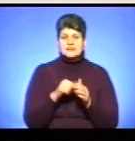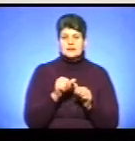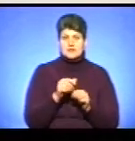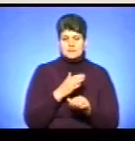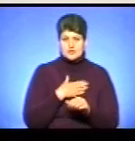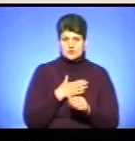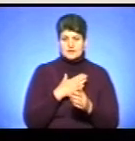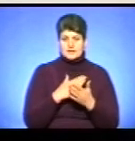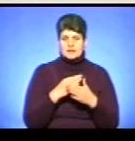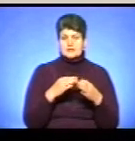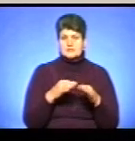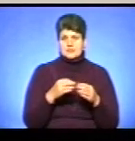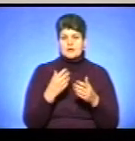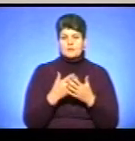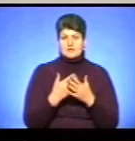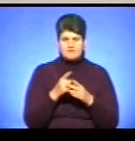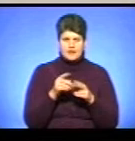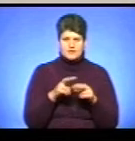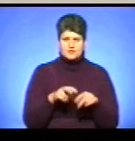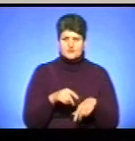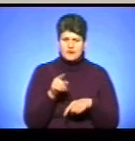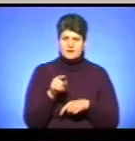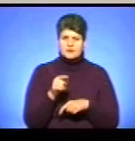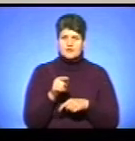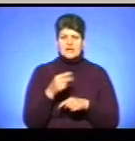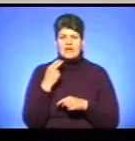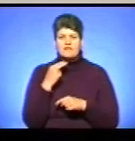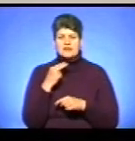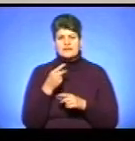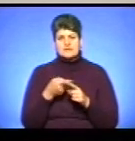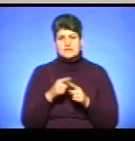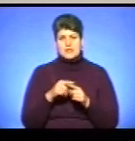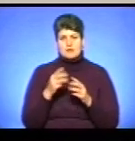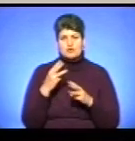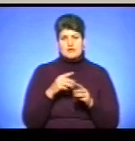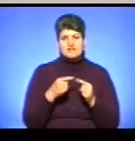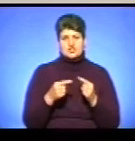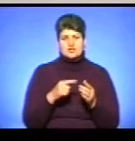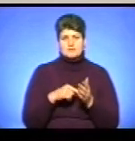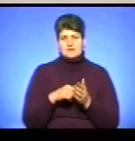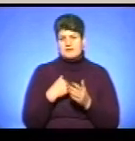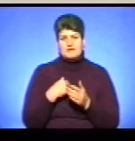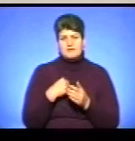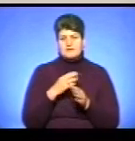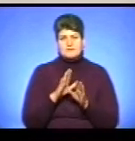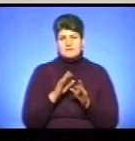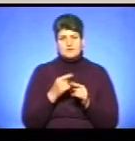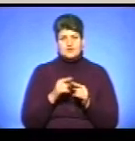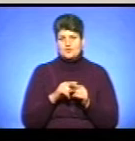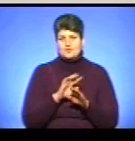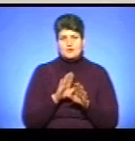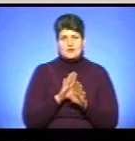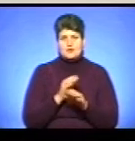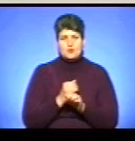є ця транспортна модель міста. Чи аналізували Ви їхню ефективність цієї моделі в інших містах? Ні, звичайно, що цього я не